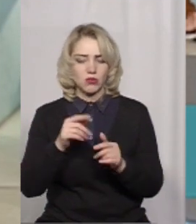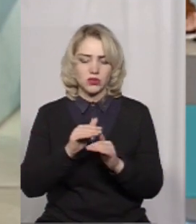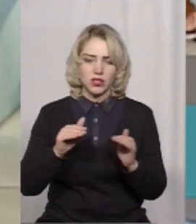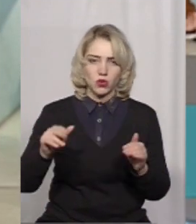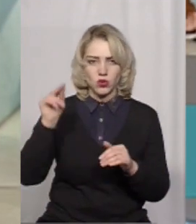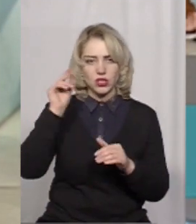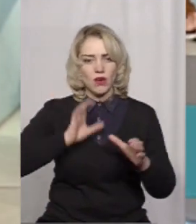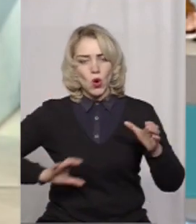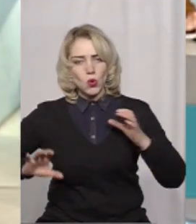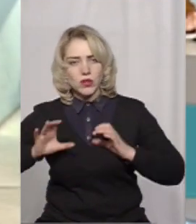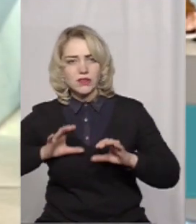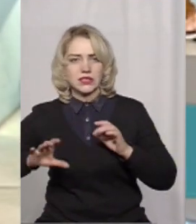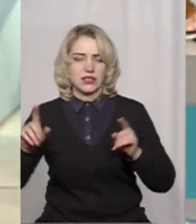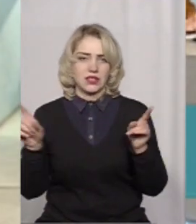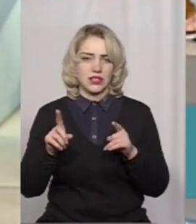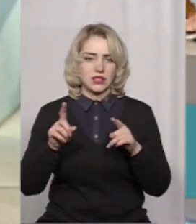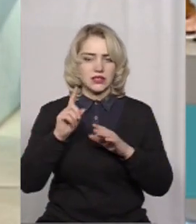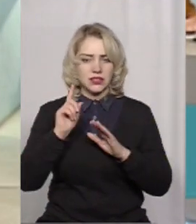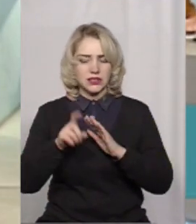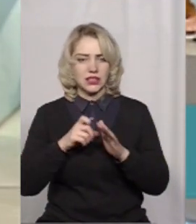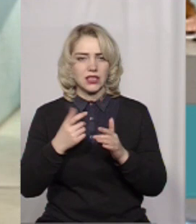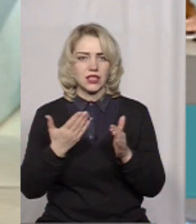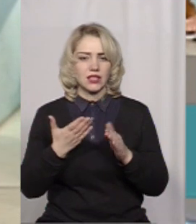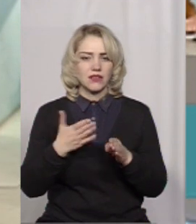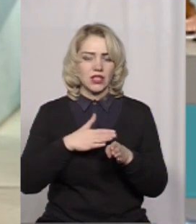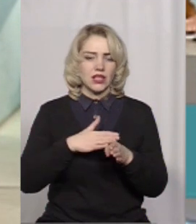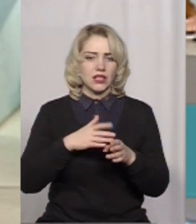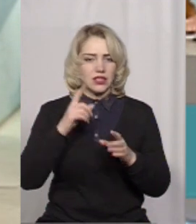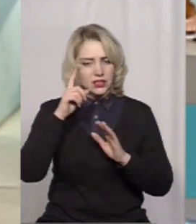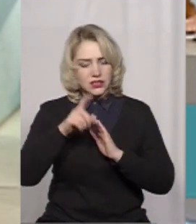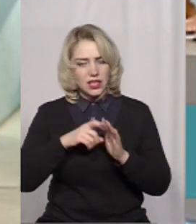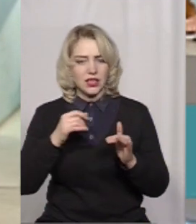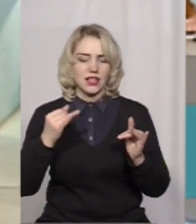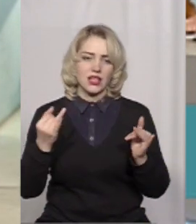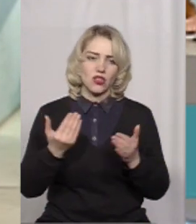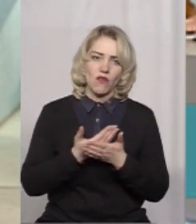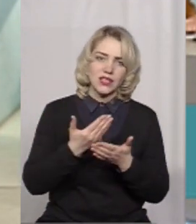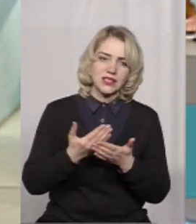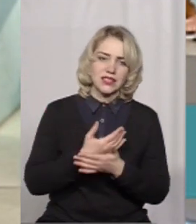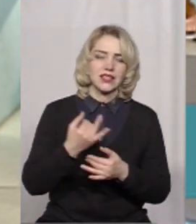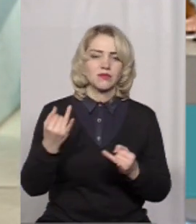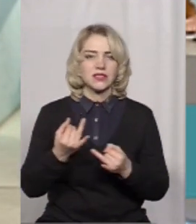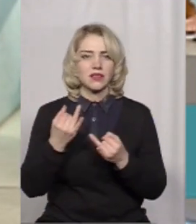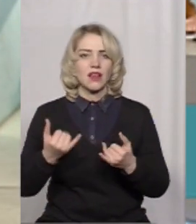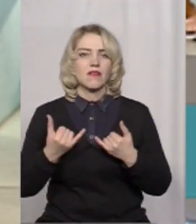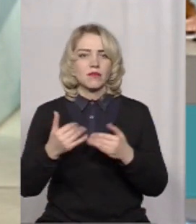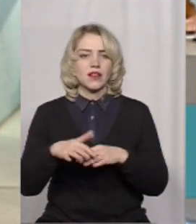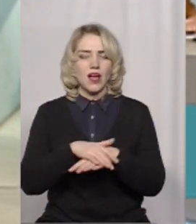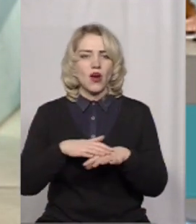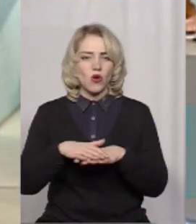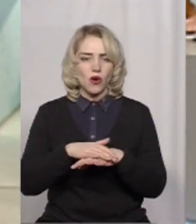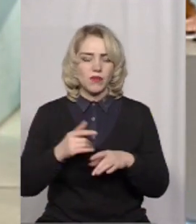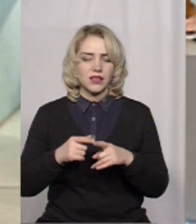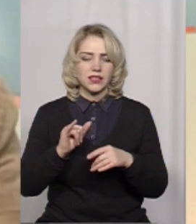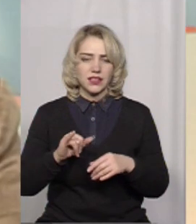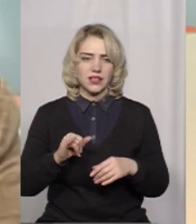університетів. Якщо якісь із напрямків, які вони реалізували, є інноваційним, цікавим, потрібним для громади, і саме головне